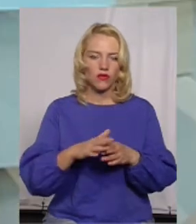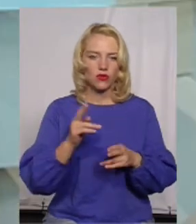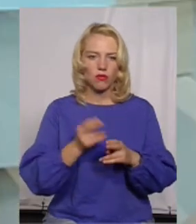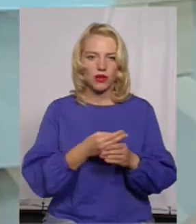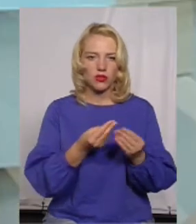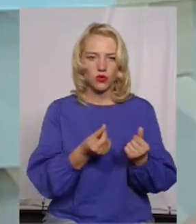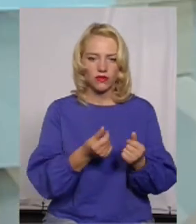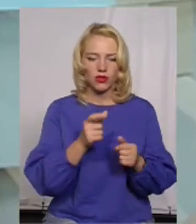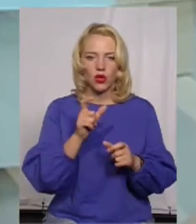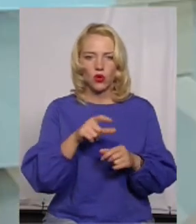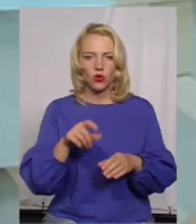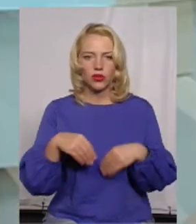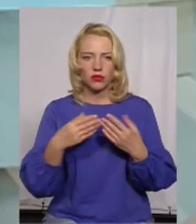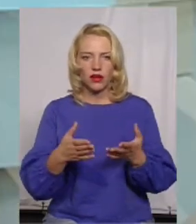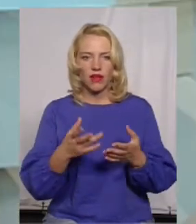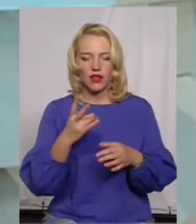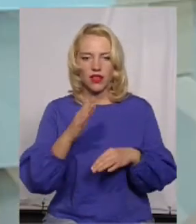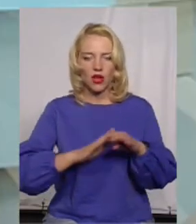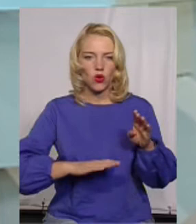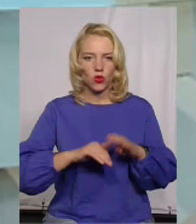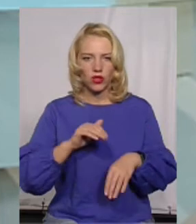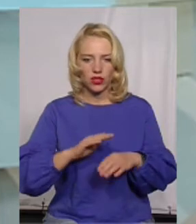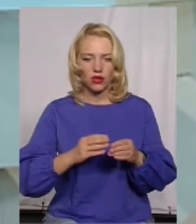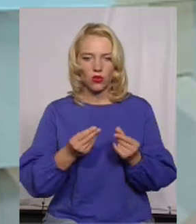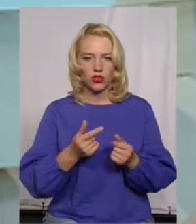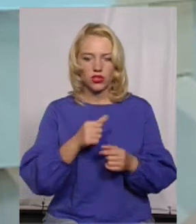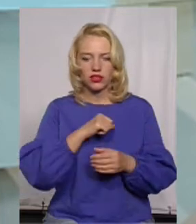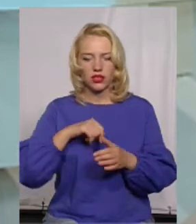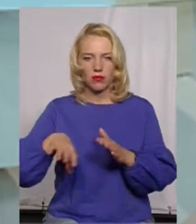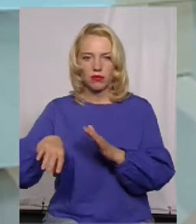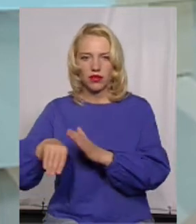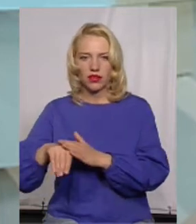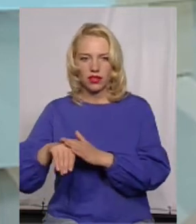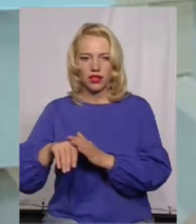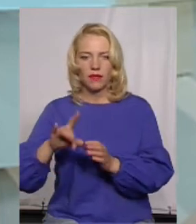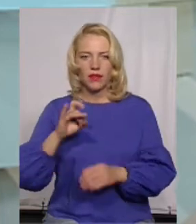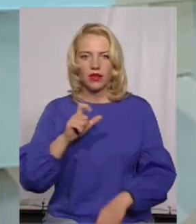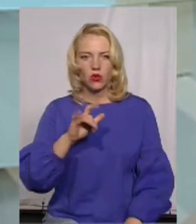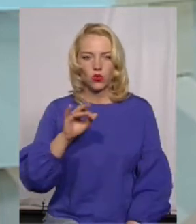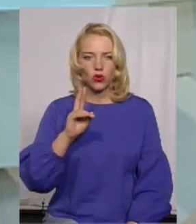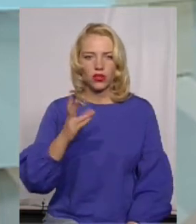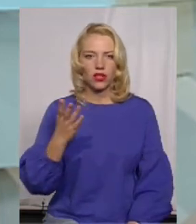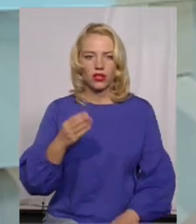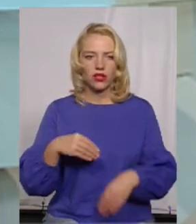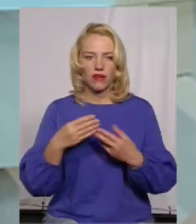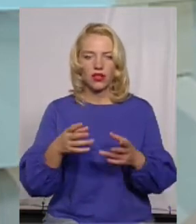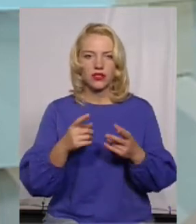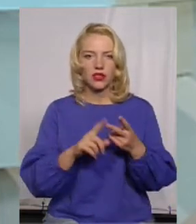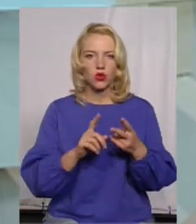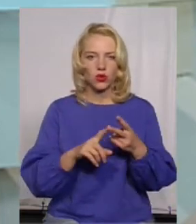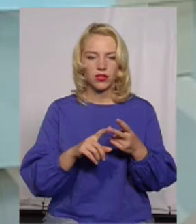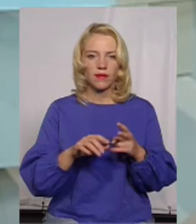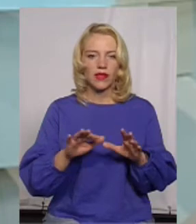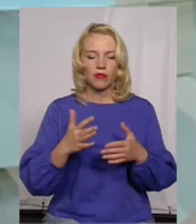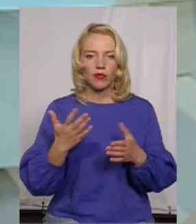тобто людям видавалася на руки кошти, і вони самі оплачували свої рахунки, які їм надавалися. І другий